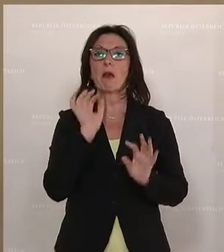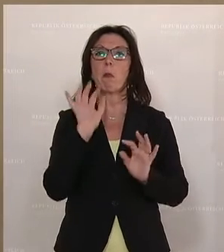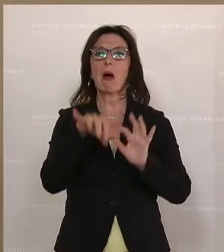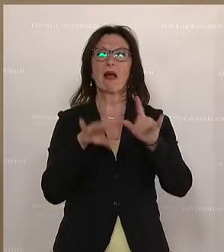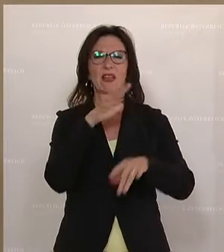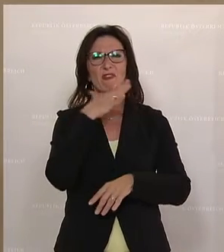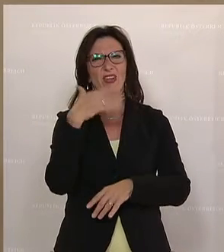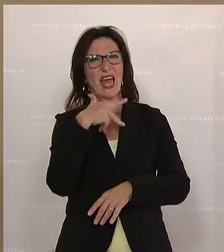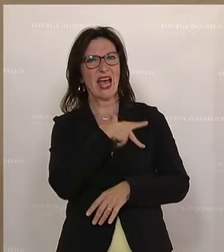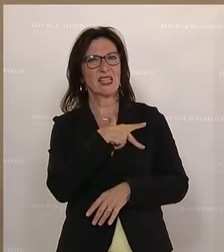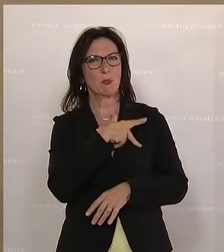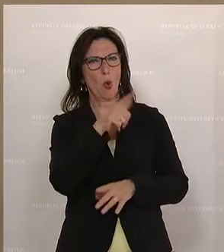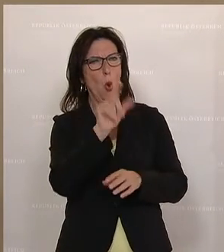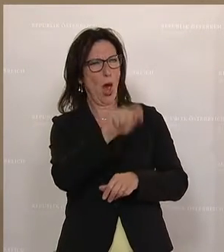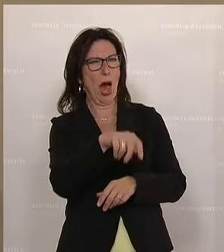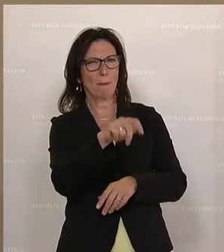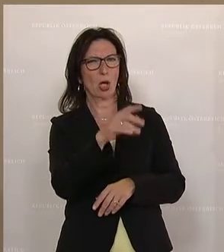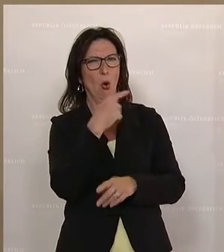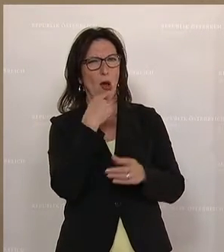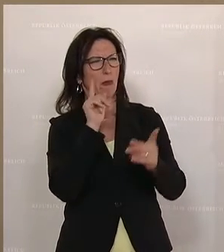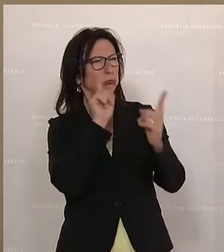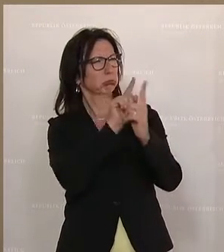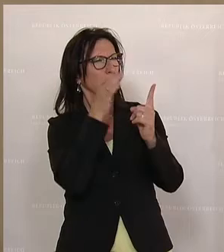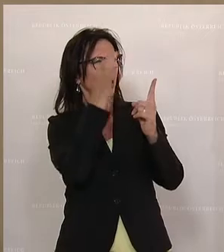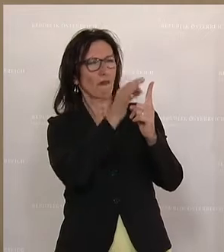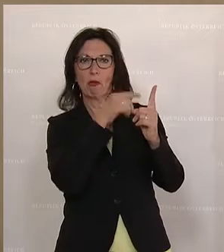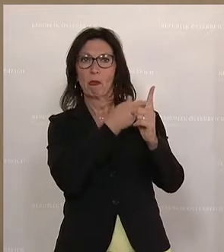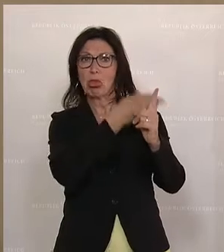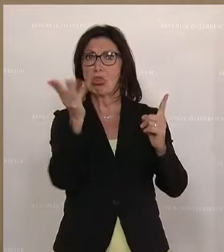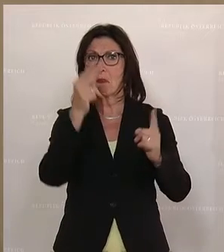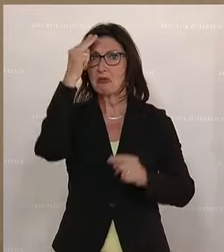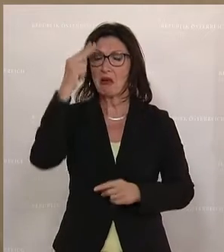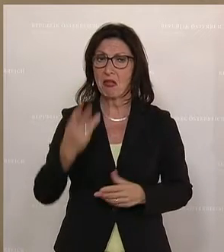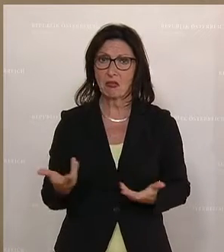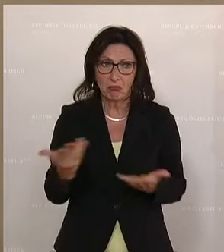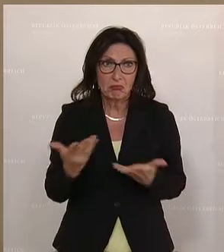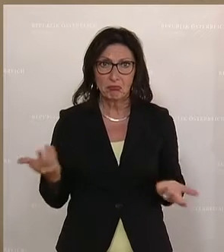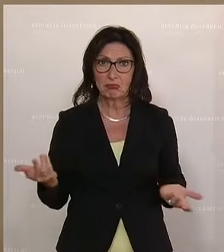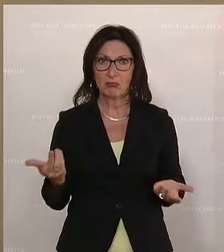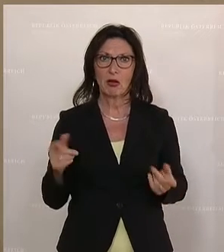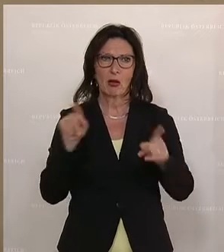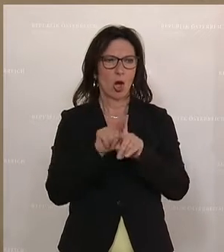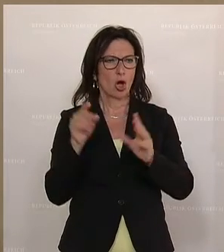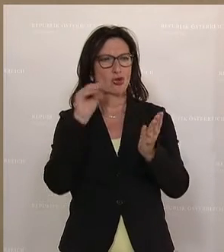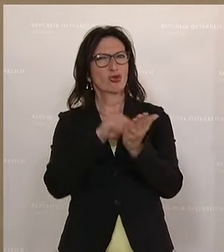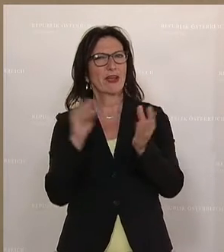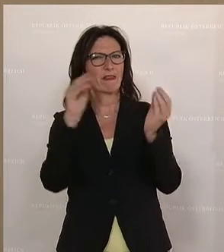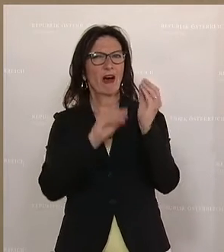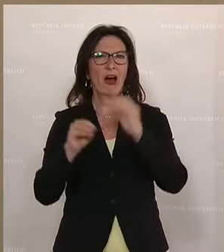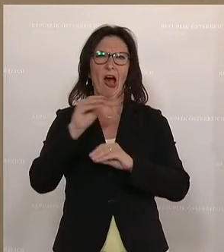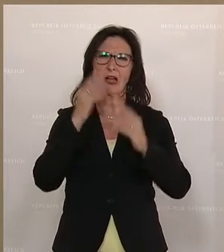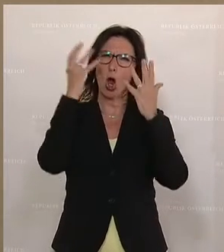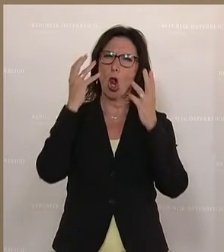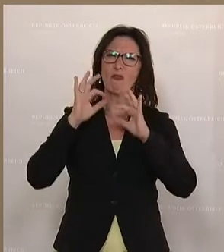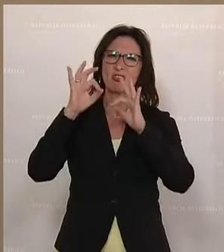-Abgeordneten heute gesprochen, keiner kennt den, den wird man nicht wirklich finden. Wir haben hier einen Verein, der in der Löwestraße